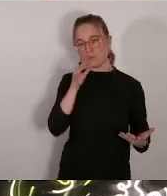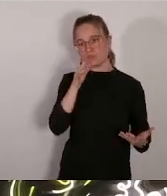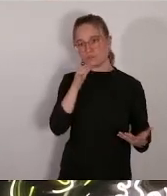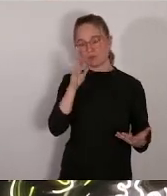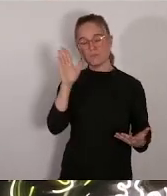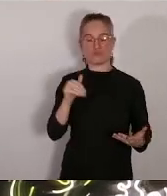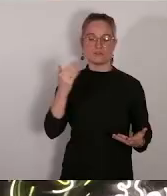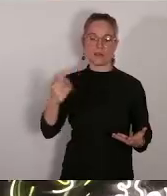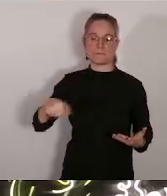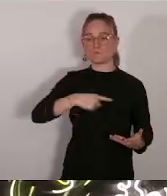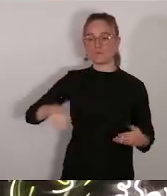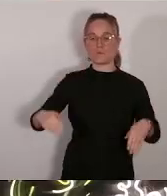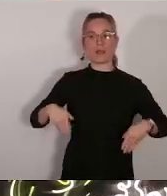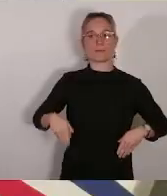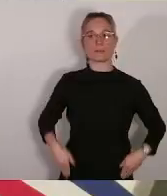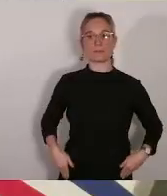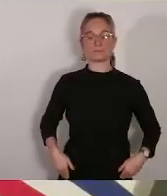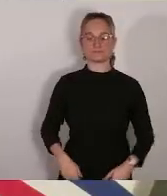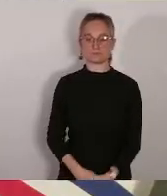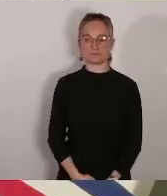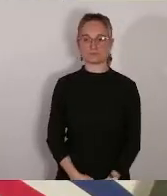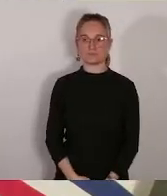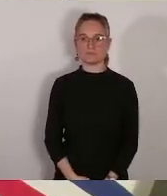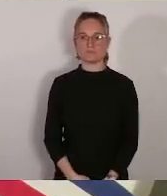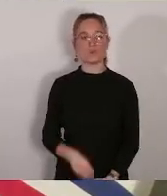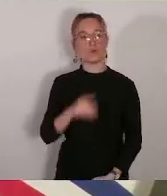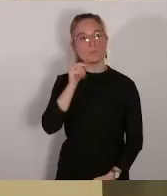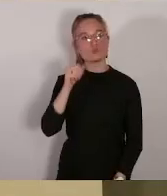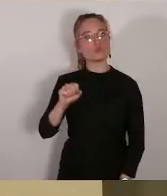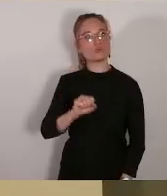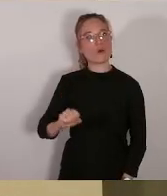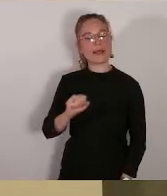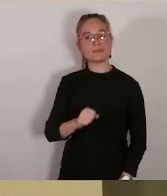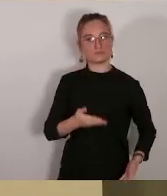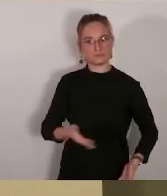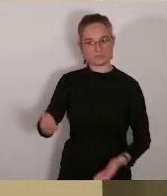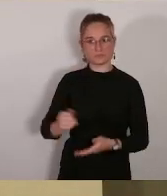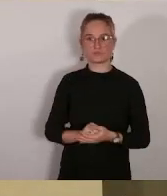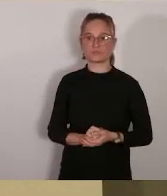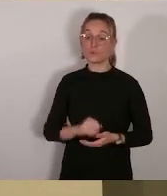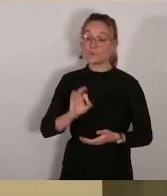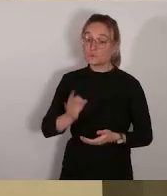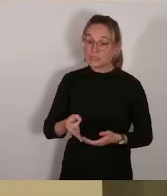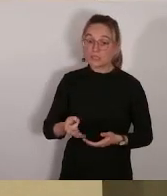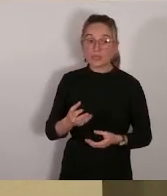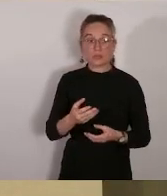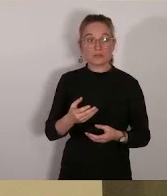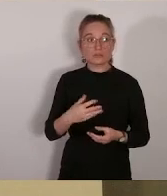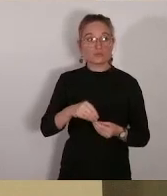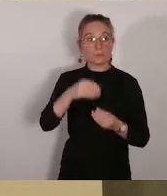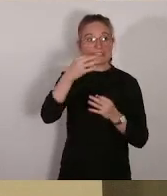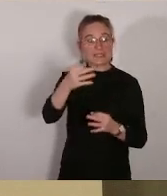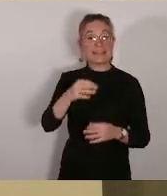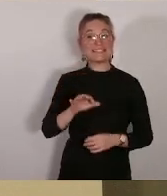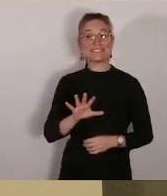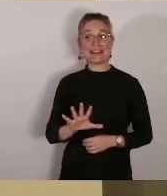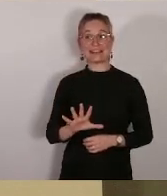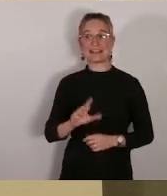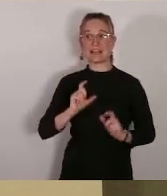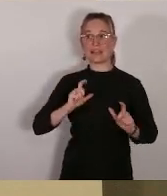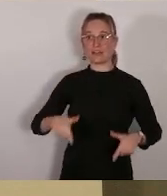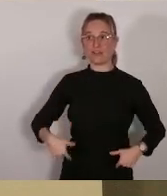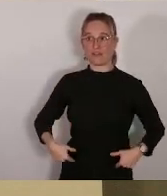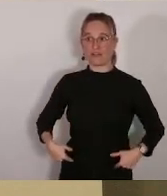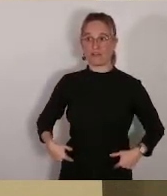merci d'autres interventions juste précision oui monsieur Sory il y eu 5 écoles sur la première vague c'est le seul chantier sur lequel on a